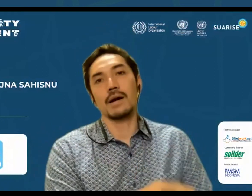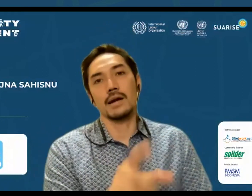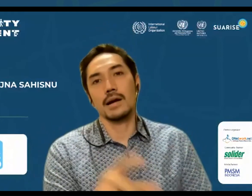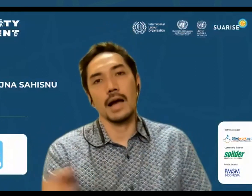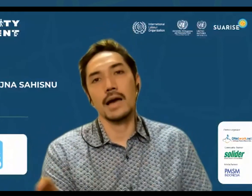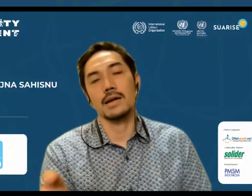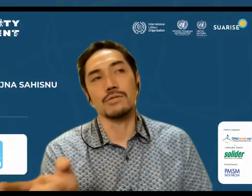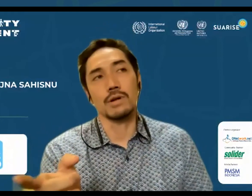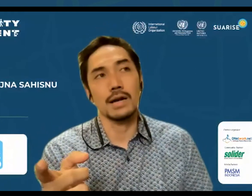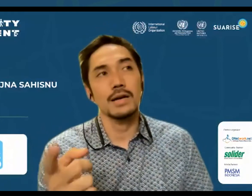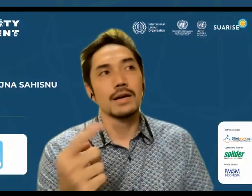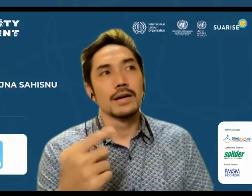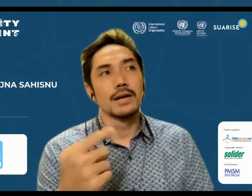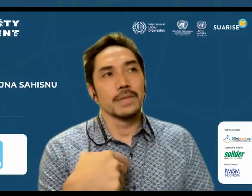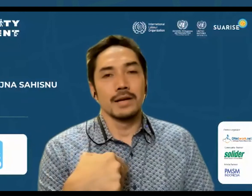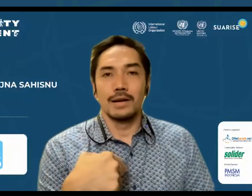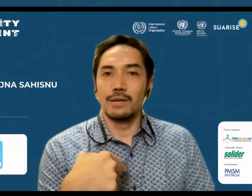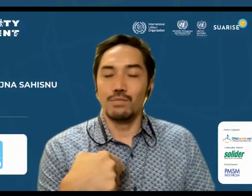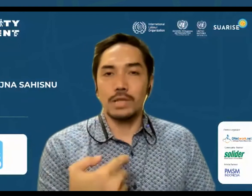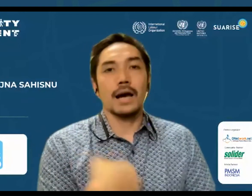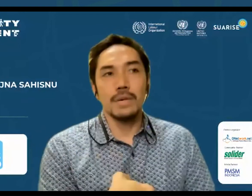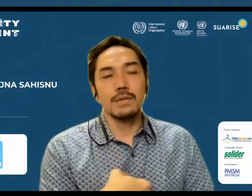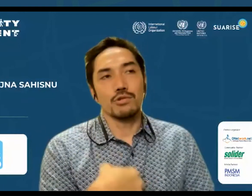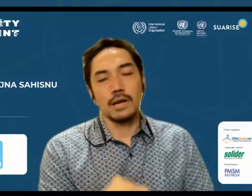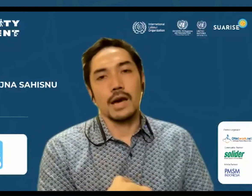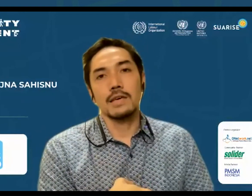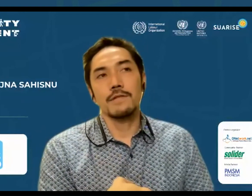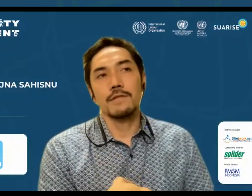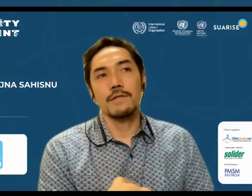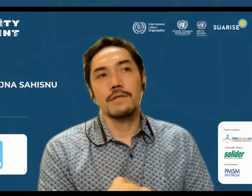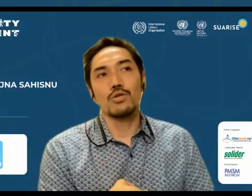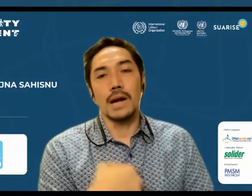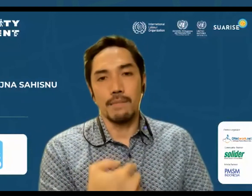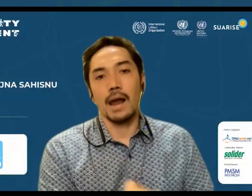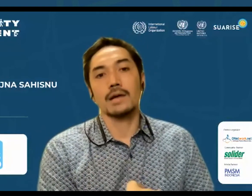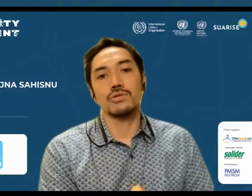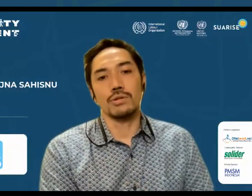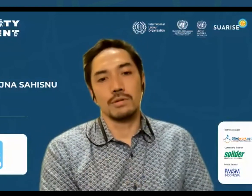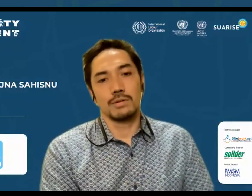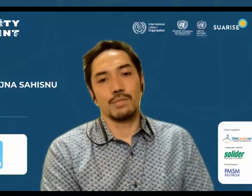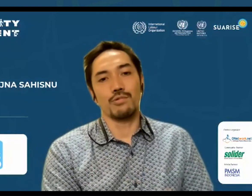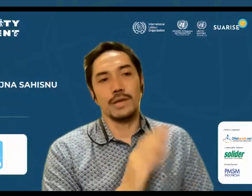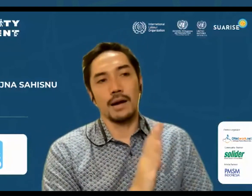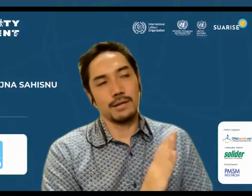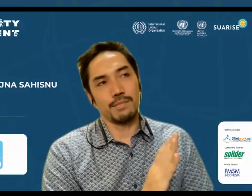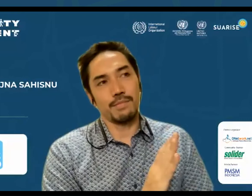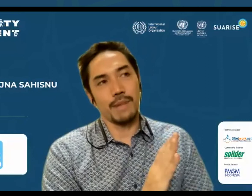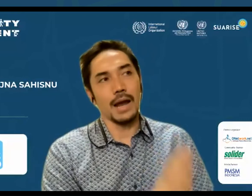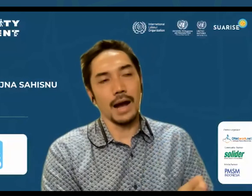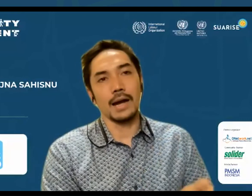keberagaman adalah kekayaan gitu karena buat kami di perusahaan kreatif itu berdampak langsung punya